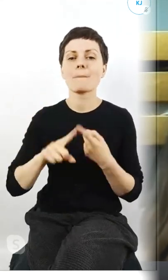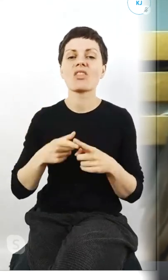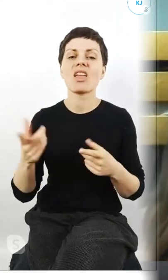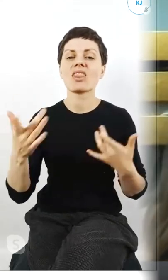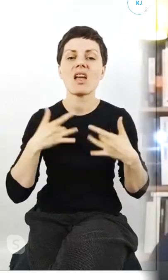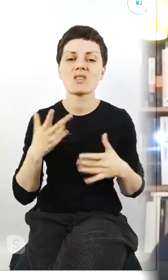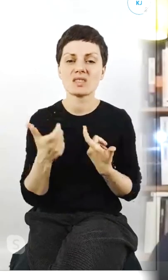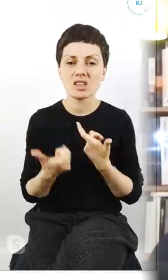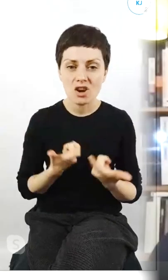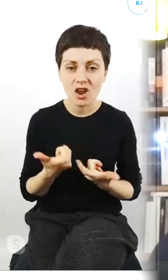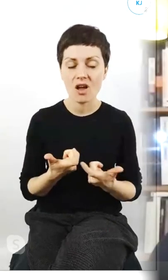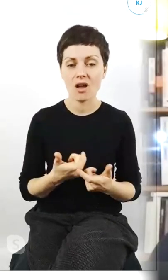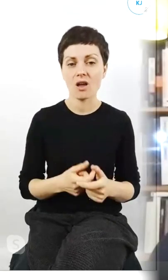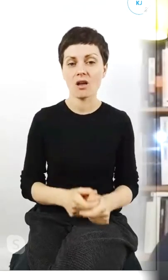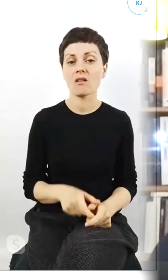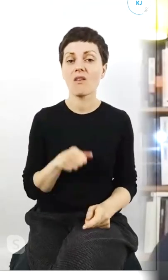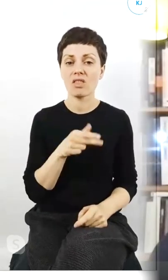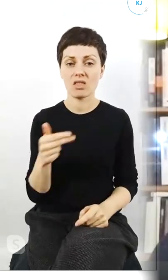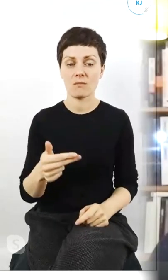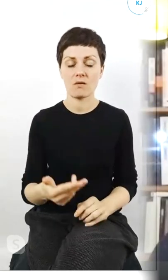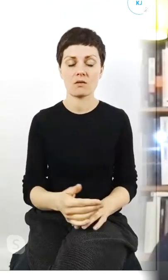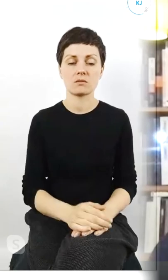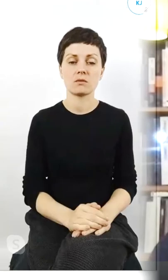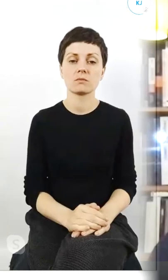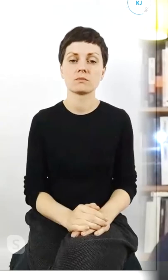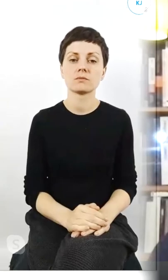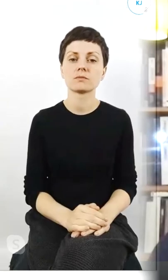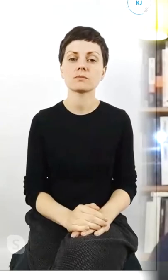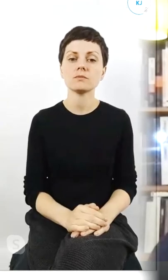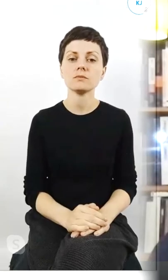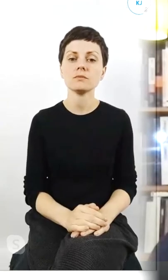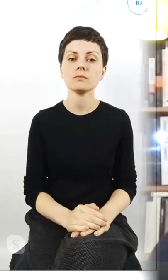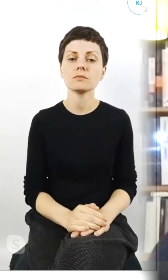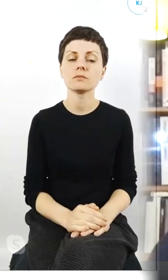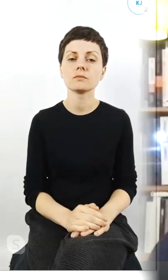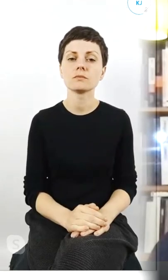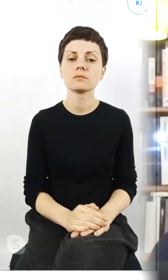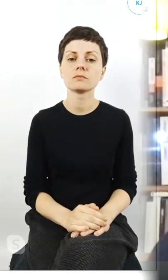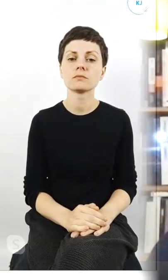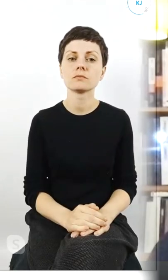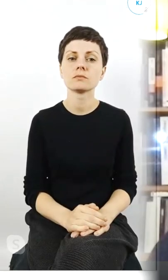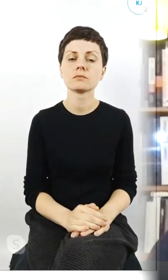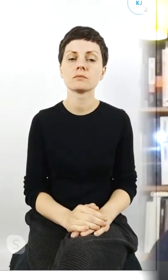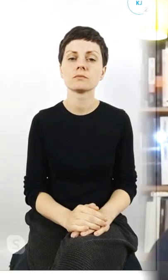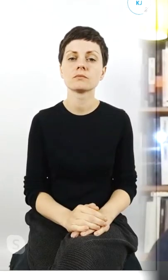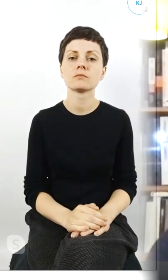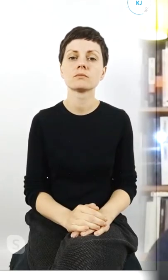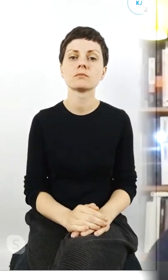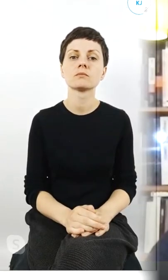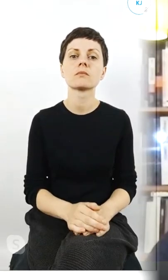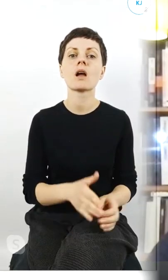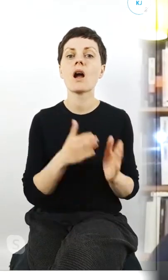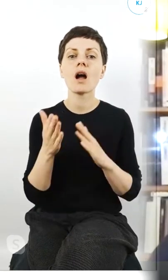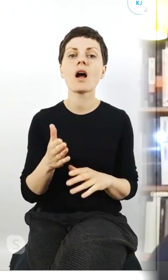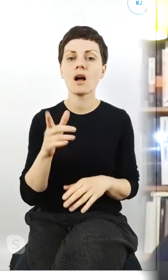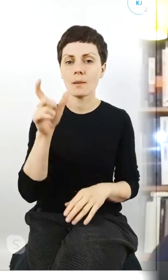w tym zakresie w tym ok dzięki Bartek jeszcze dorzucić coś